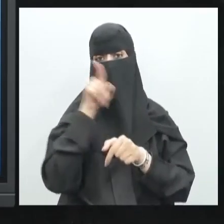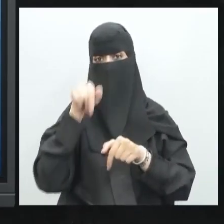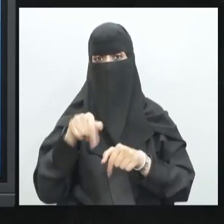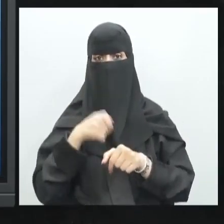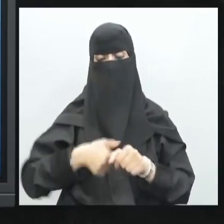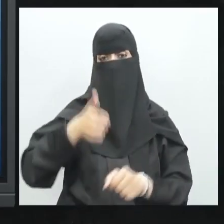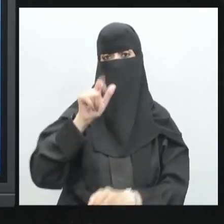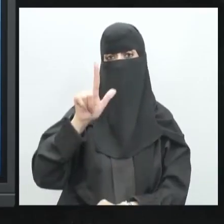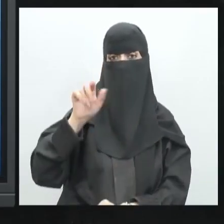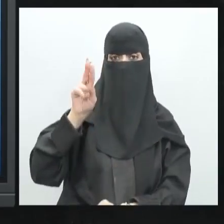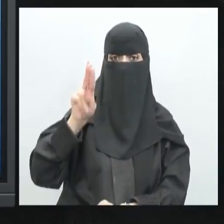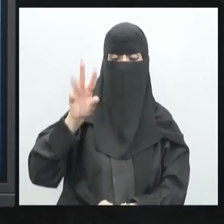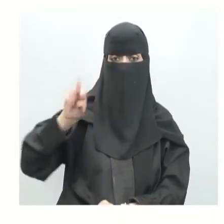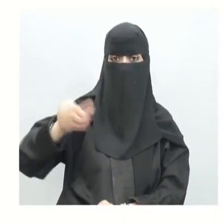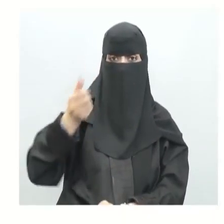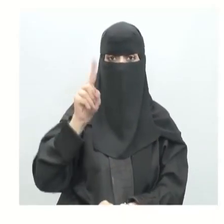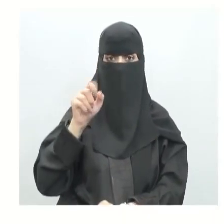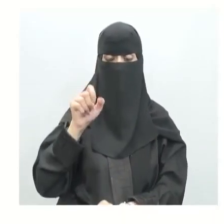التهاب المفاصل